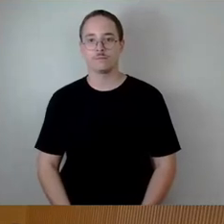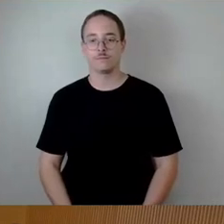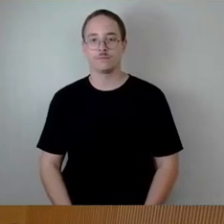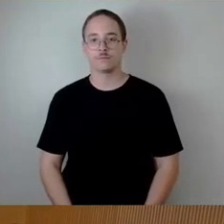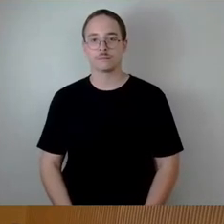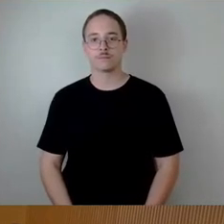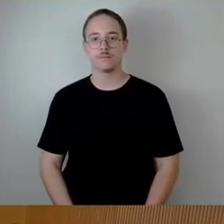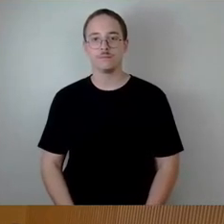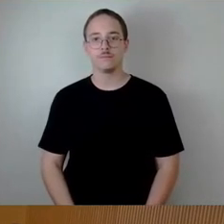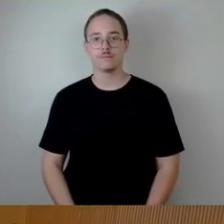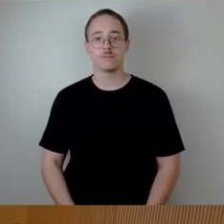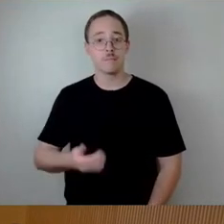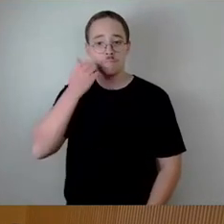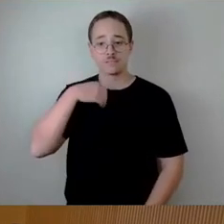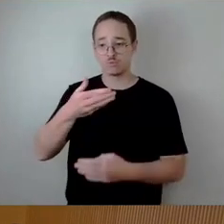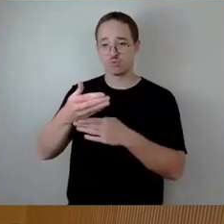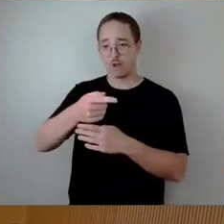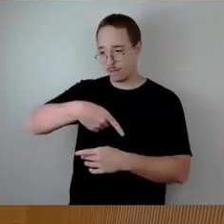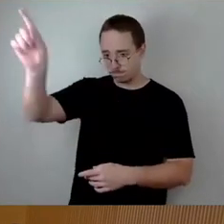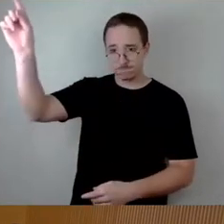Geht vor die Tür, bitte. Danke.